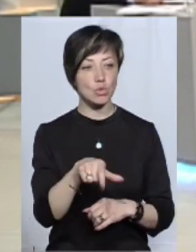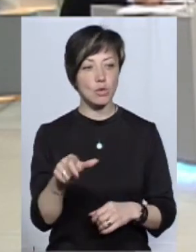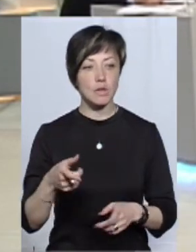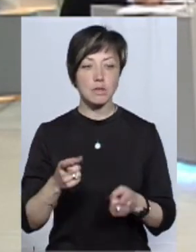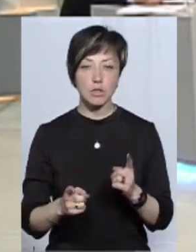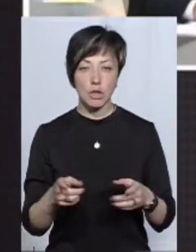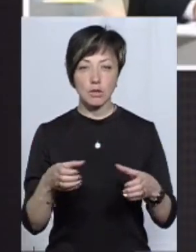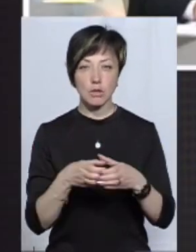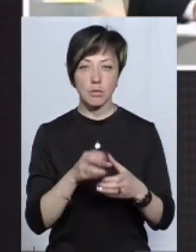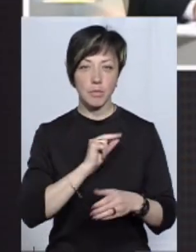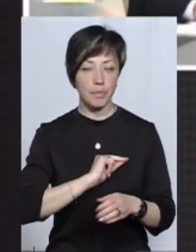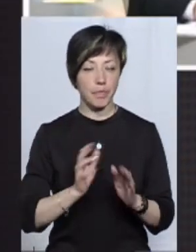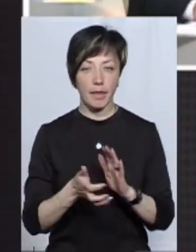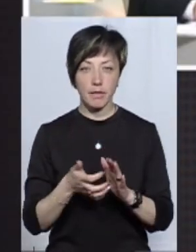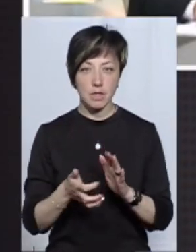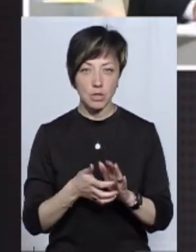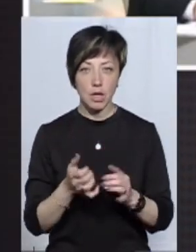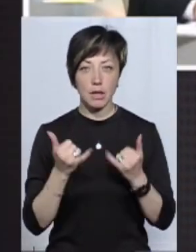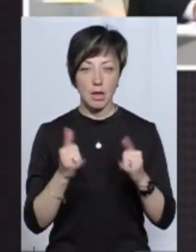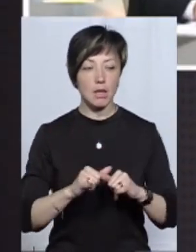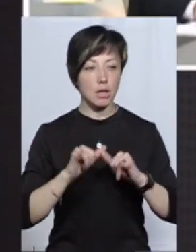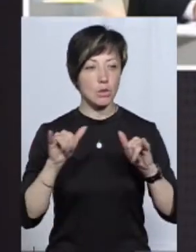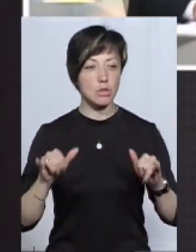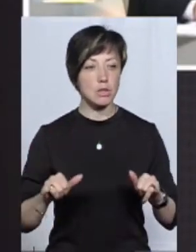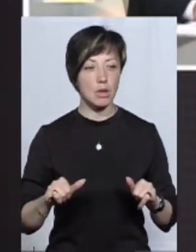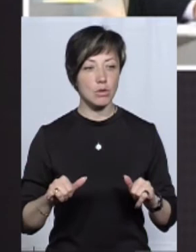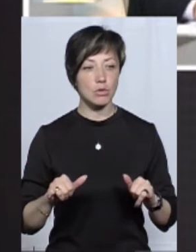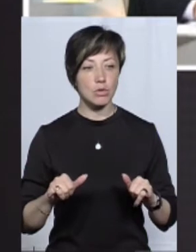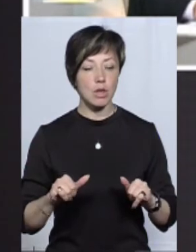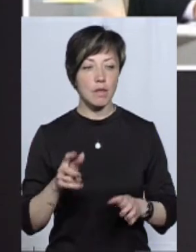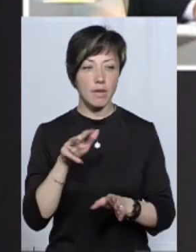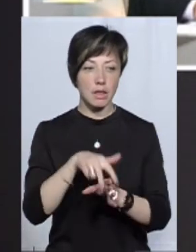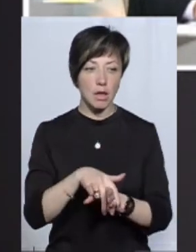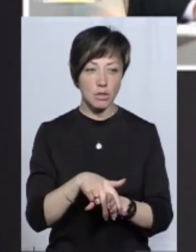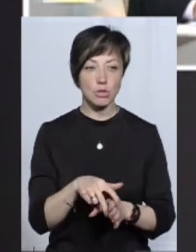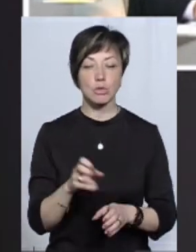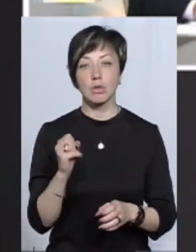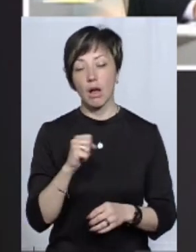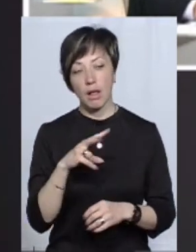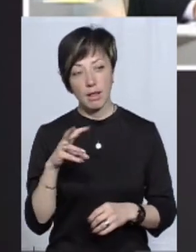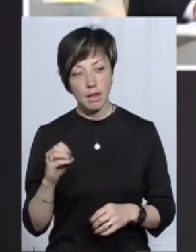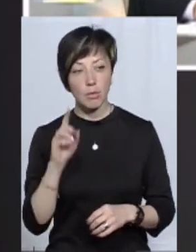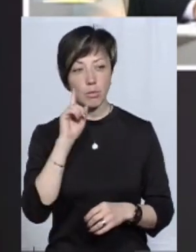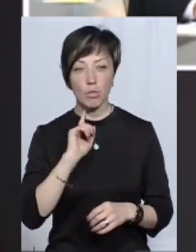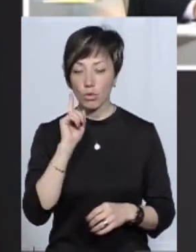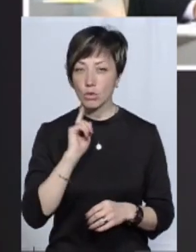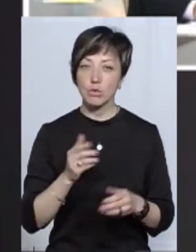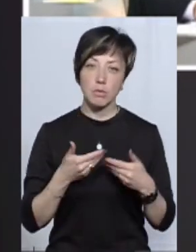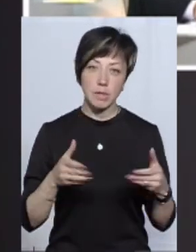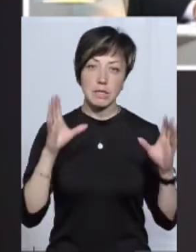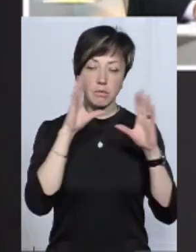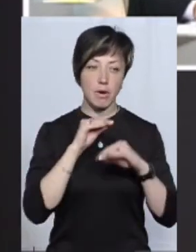Звичайно, штатної чисельності не вистачає для наростаючої навантаженості, ну тим не менше, поки що ми